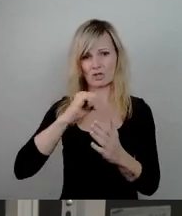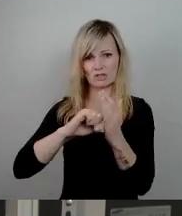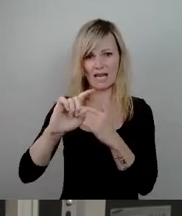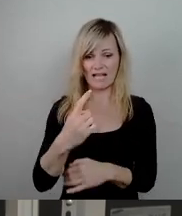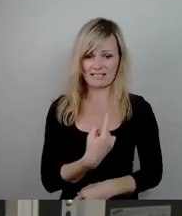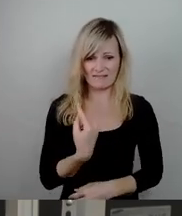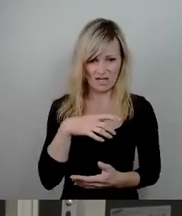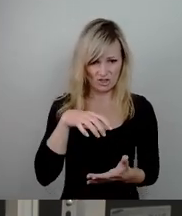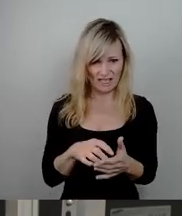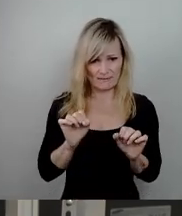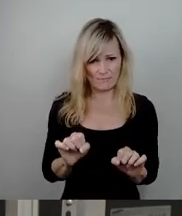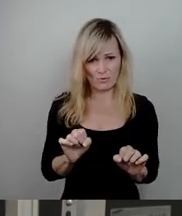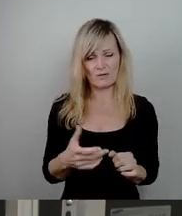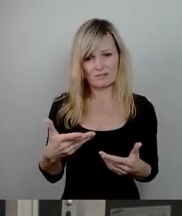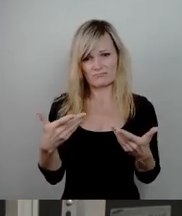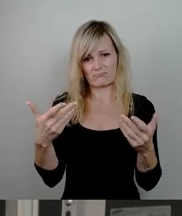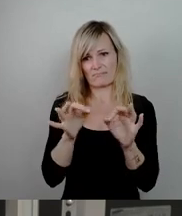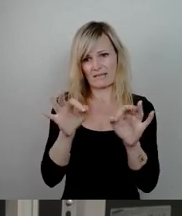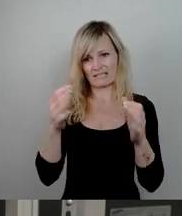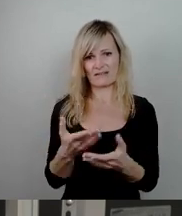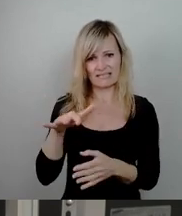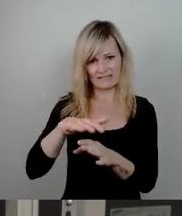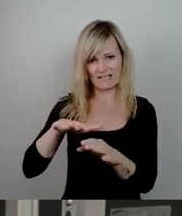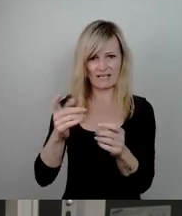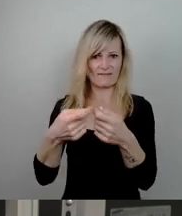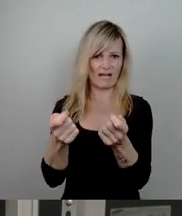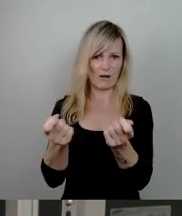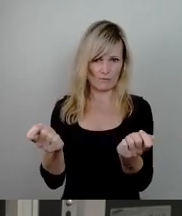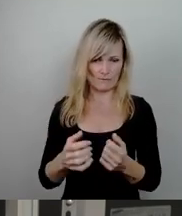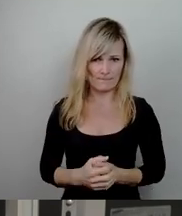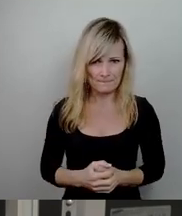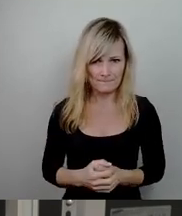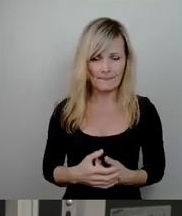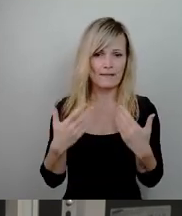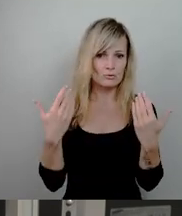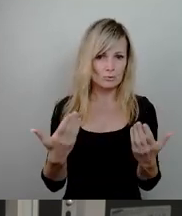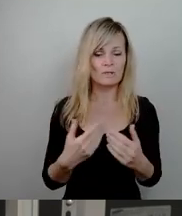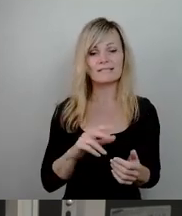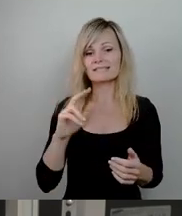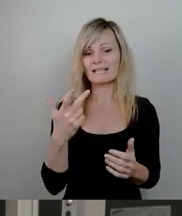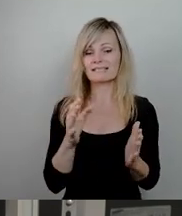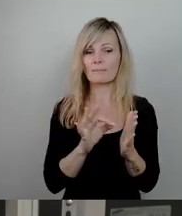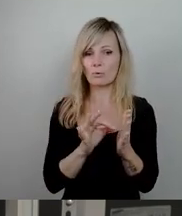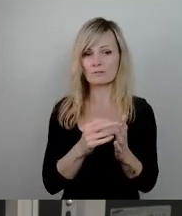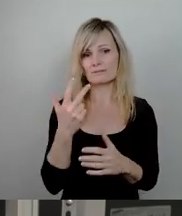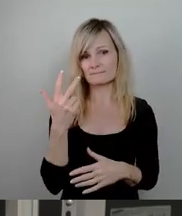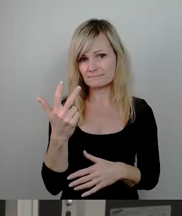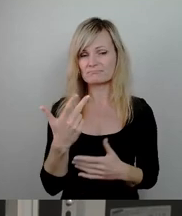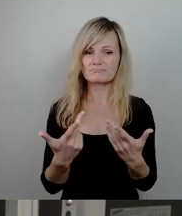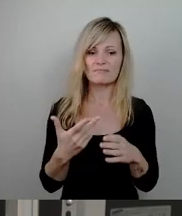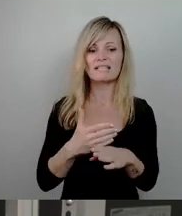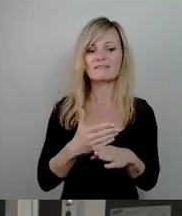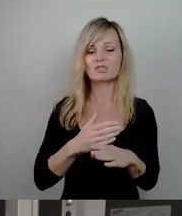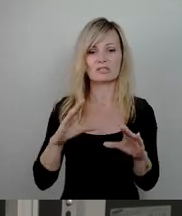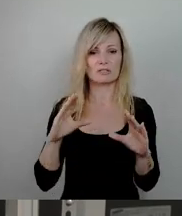möglich sein wird, entsprechend vorzubereiten. Und dritter Punkt ist, dass man vielleicht auch über Zwischennutzung nachdenkt, auch